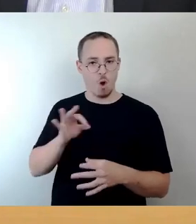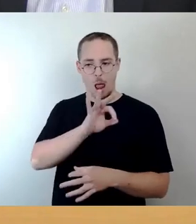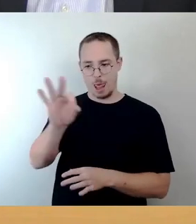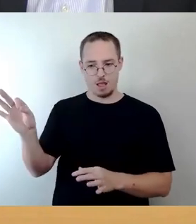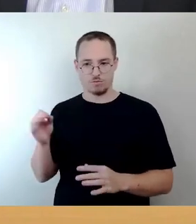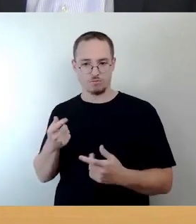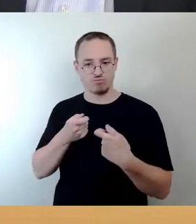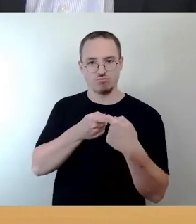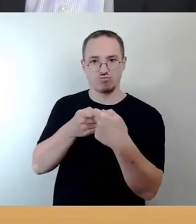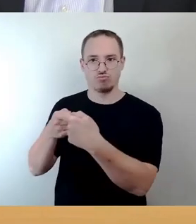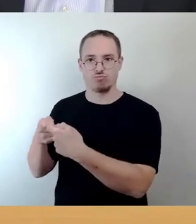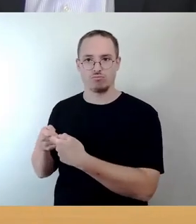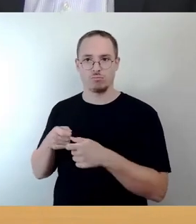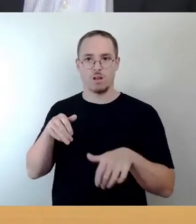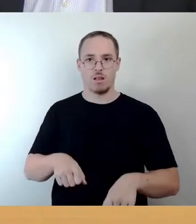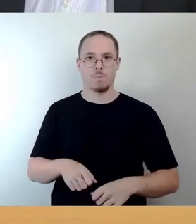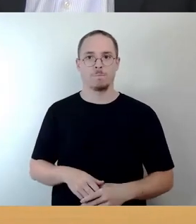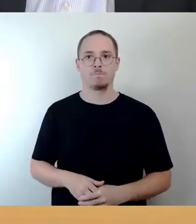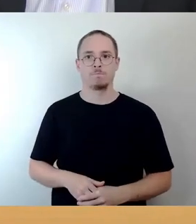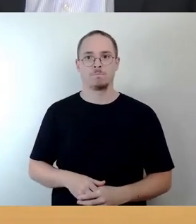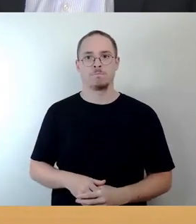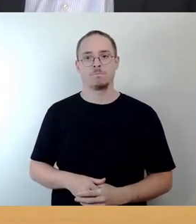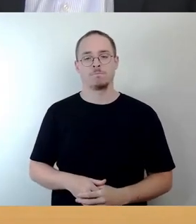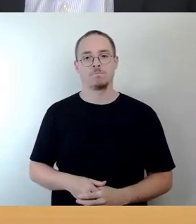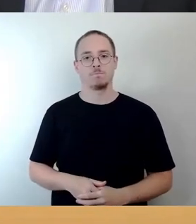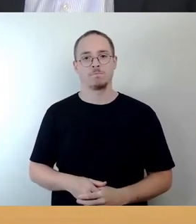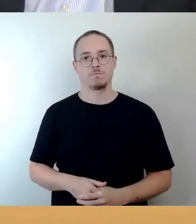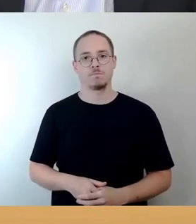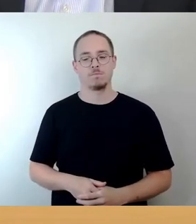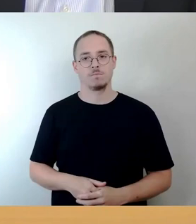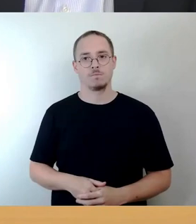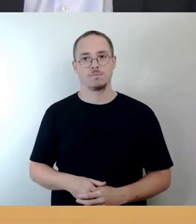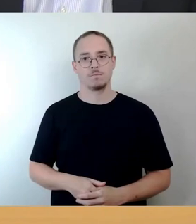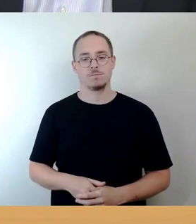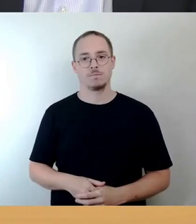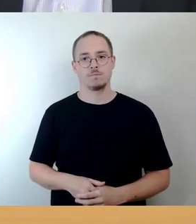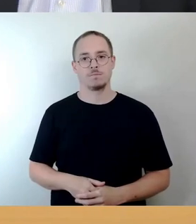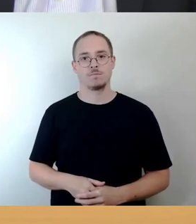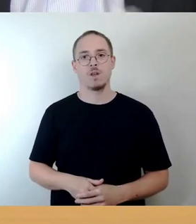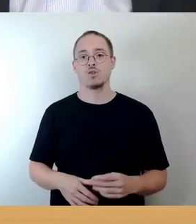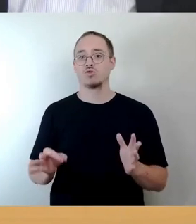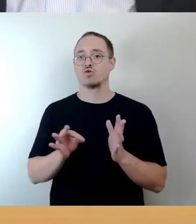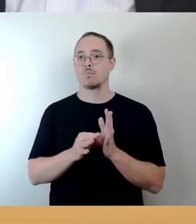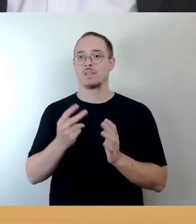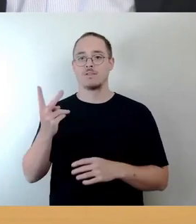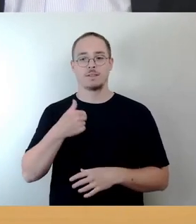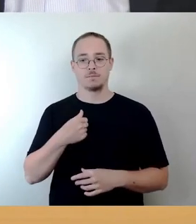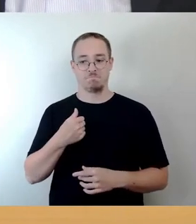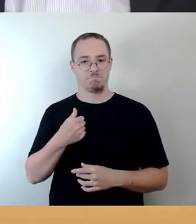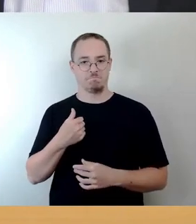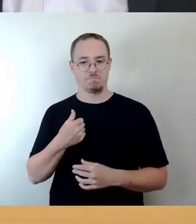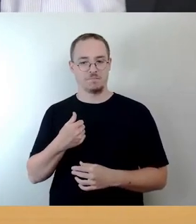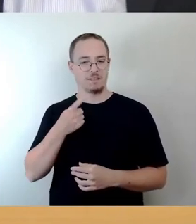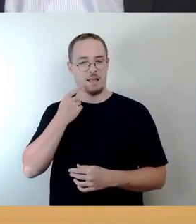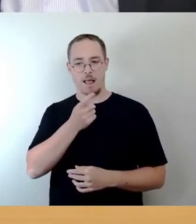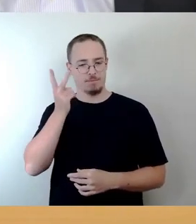Top 3, weil auf Top 2 würde ich verständlicherweise verzichten. Top 3, aktuelle Stunde zur